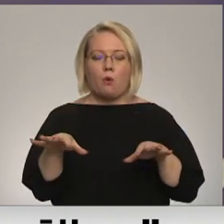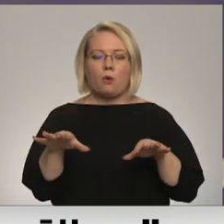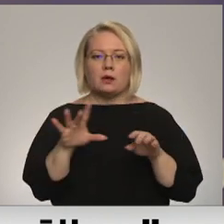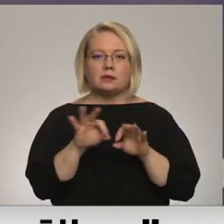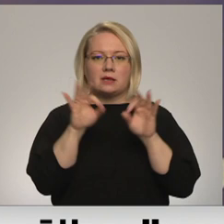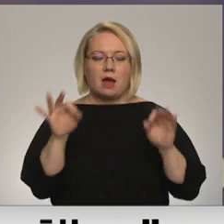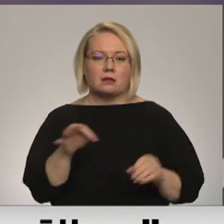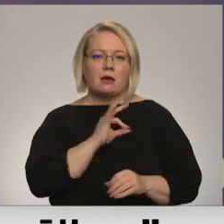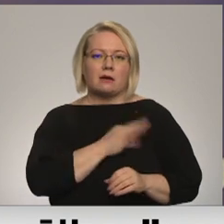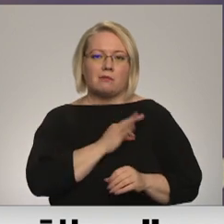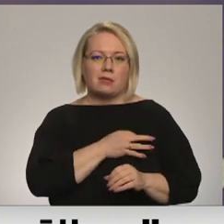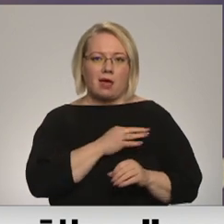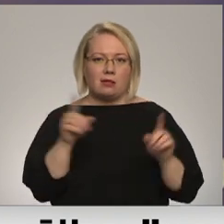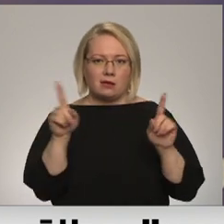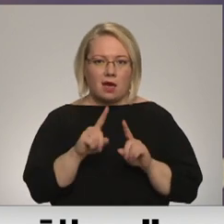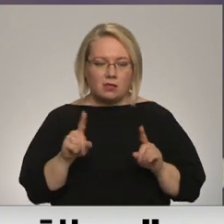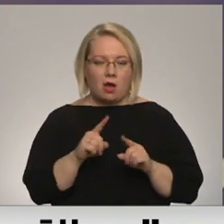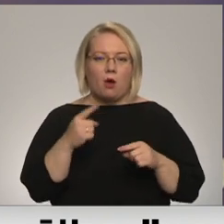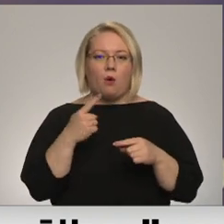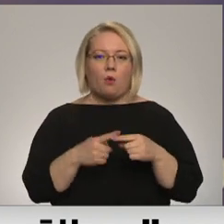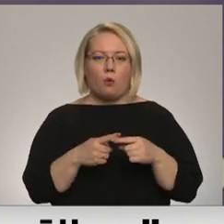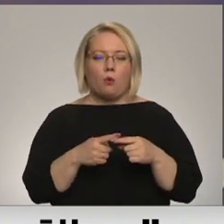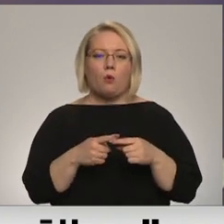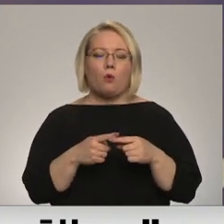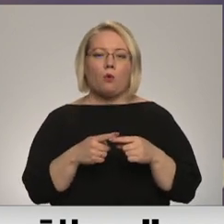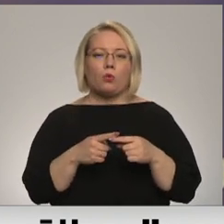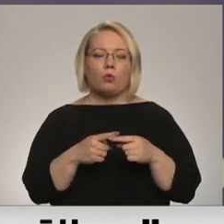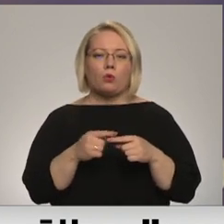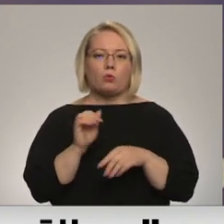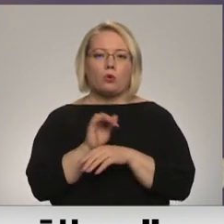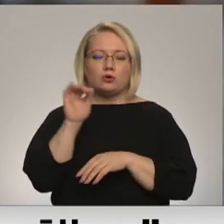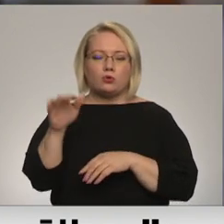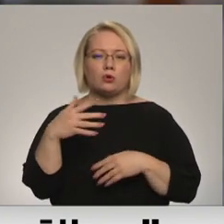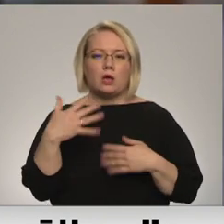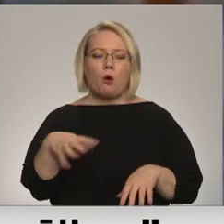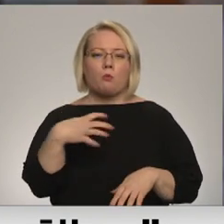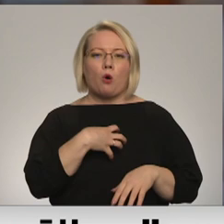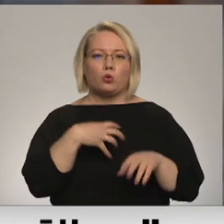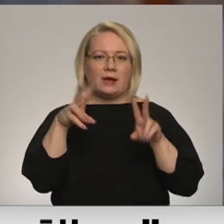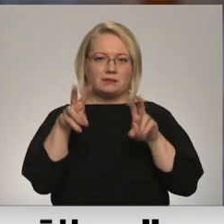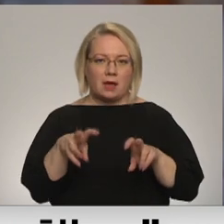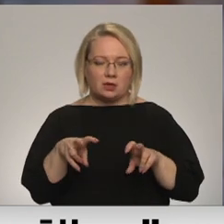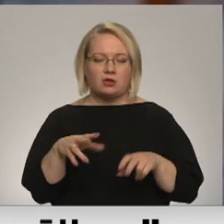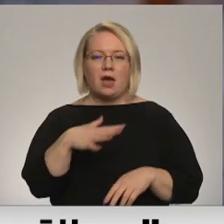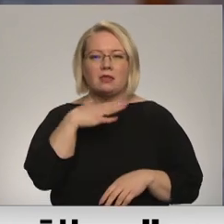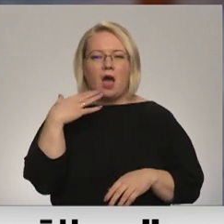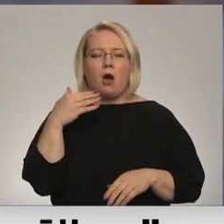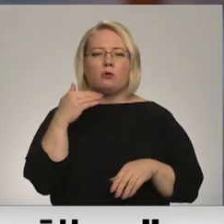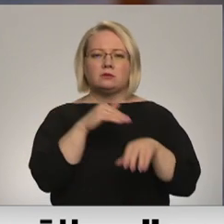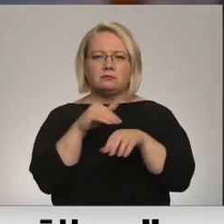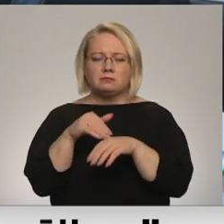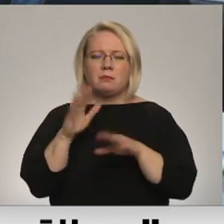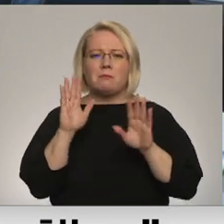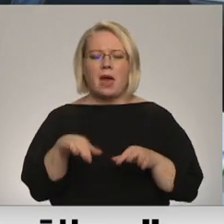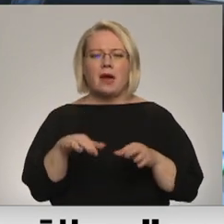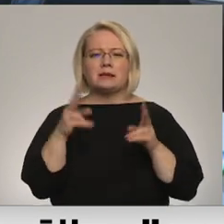kriminalatbildības un nosūtīti kriminalavaišanas uzsākšanai uz prokuratrūku. Lai gan iepriekš daudz runāts par sekām,